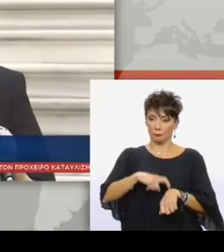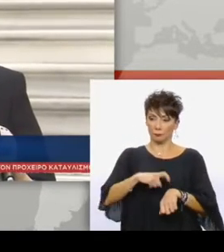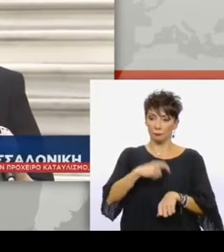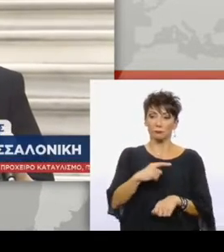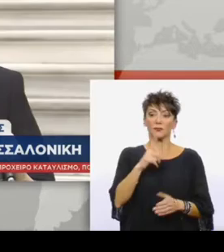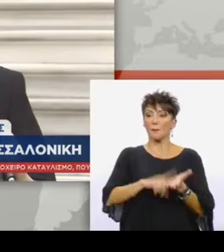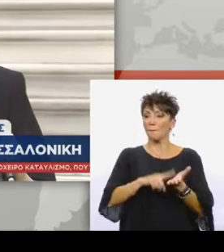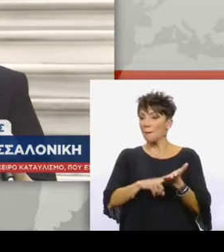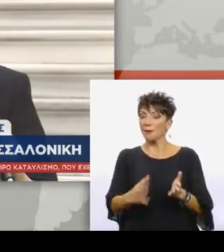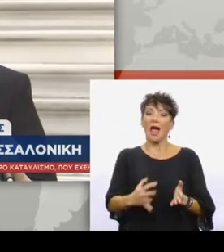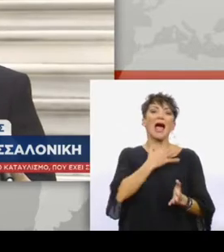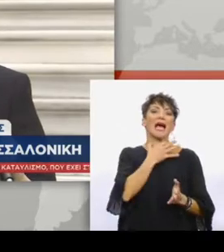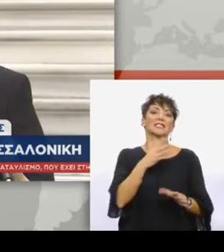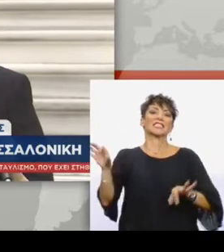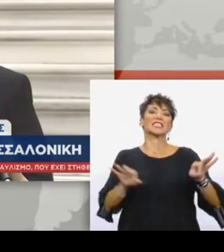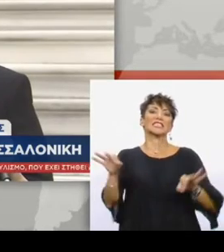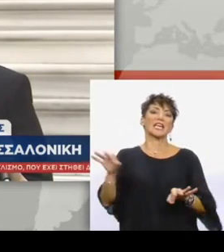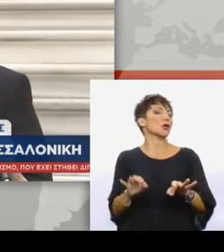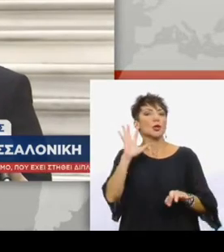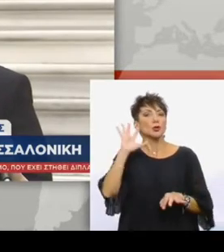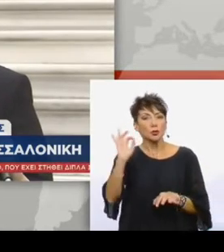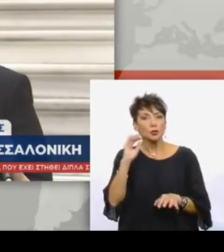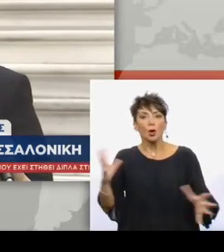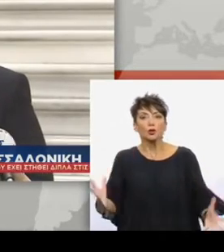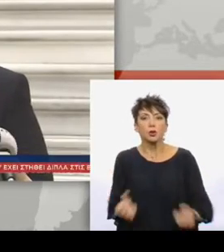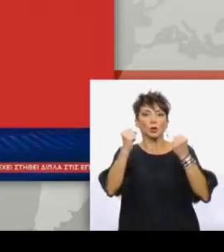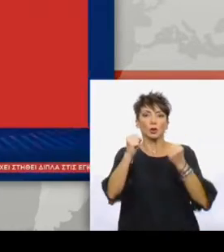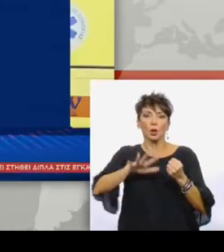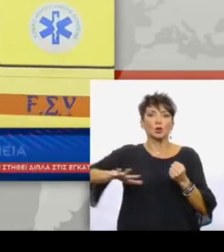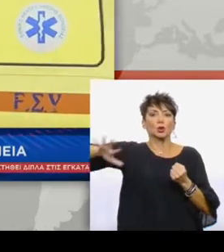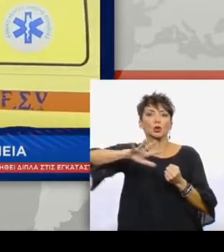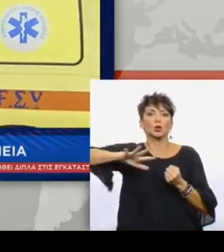έκτακτο σχέδιο διάσωσης της τοπικής μας οικονομίας.